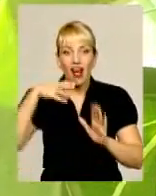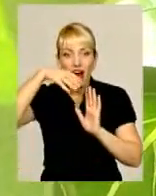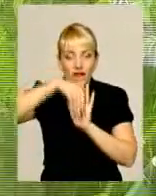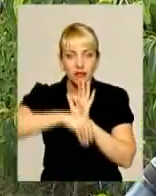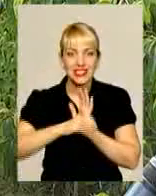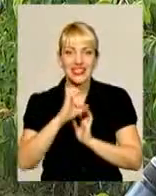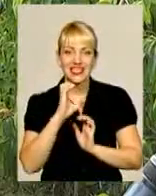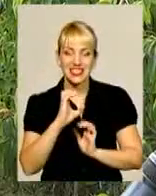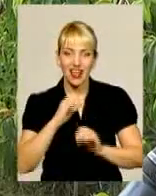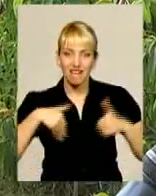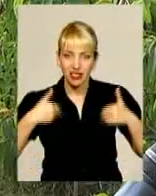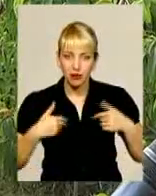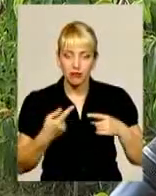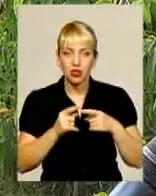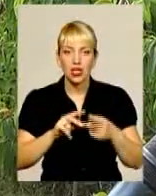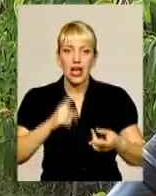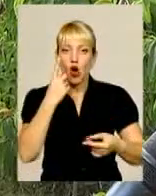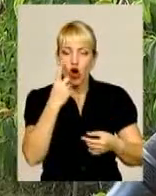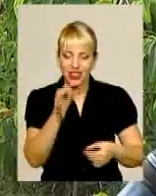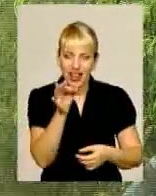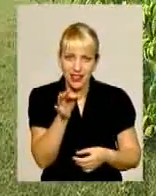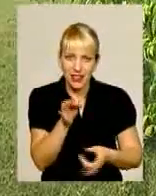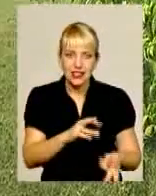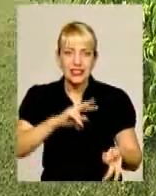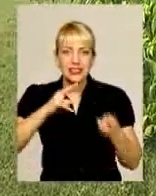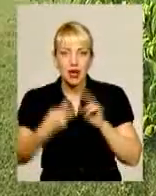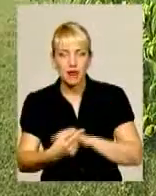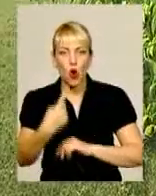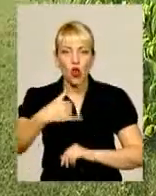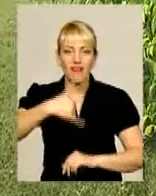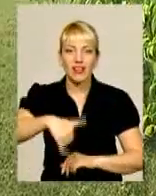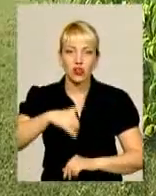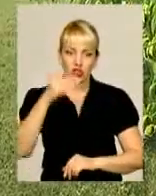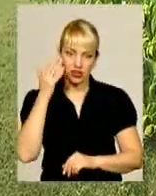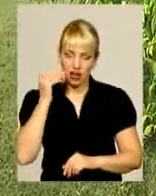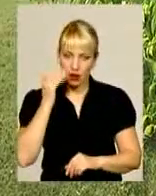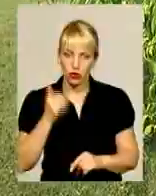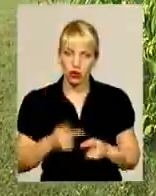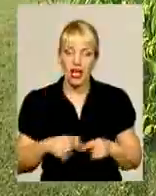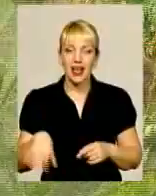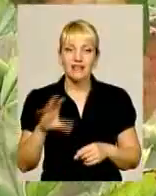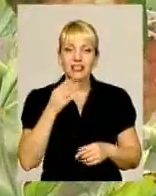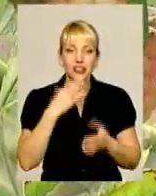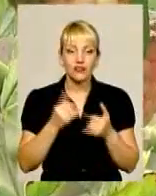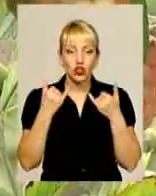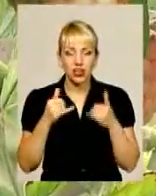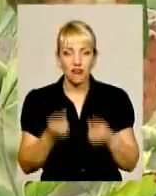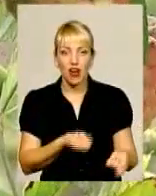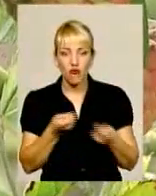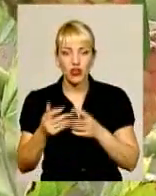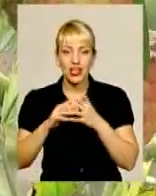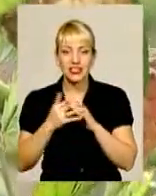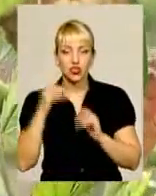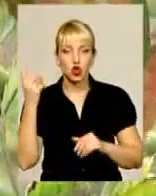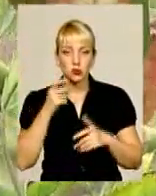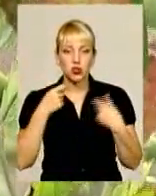одна ягодка заміняє відро яблук повністю. А всі свої дива Валентин Гурний возить на сільськогосподарські ярмарки в обласний